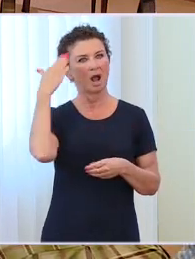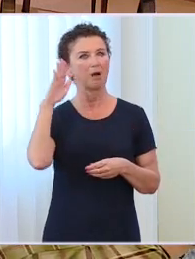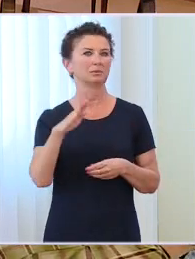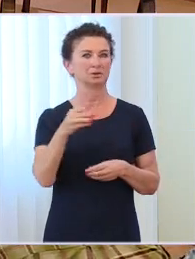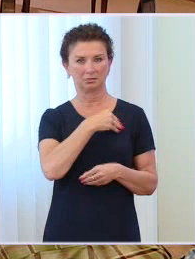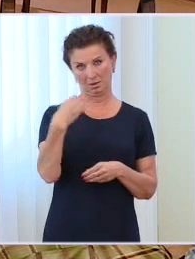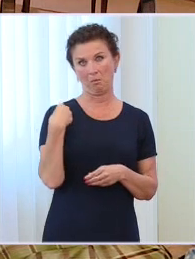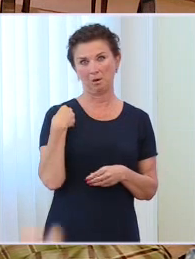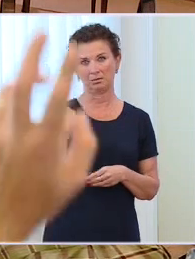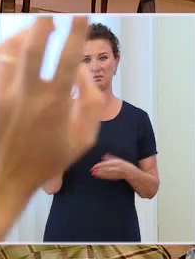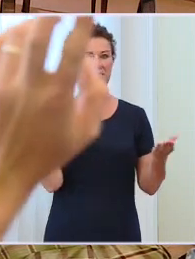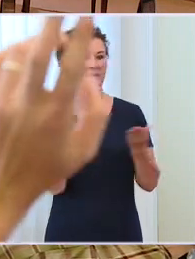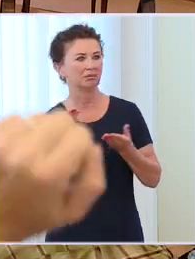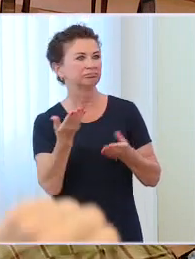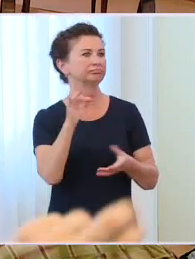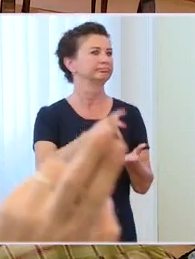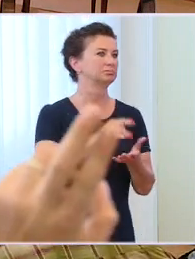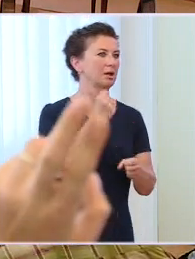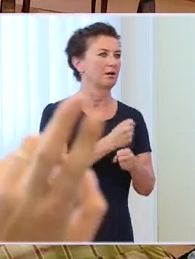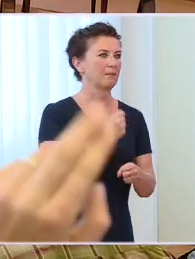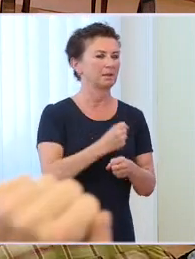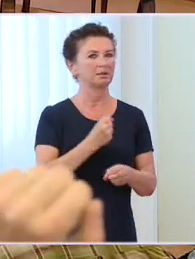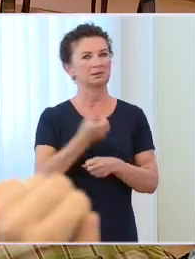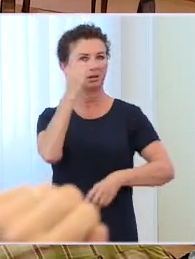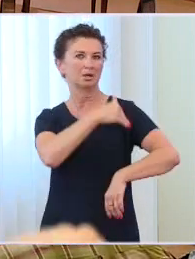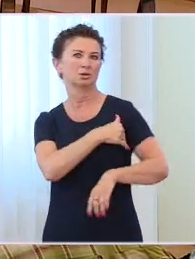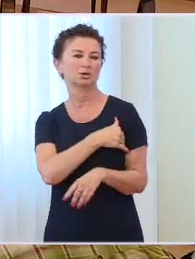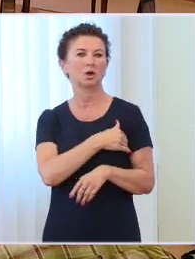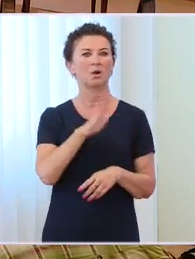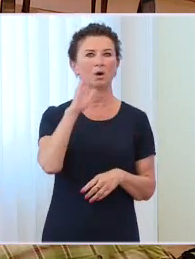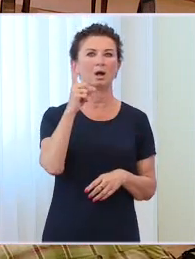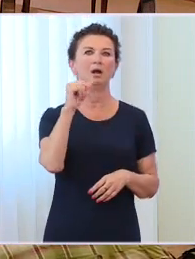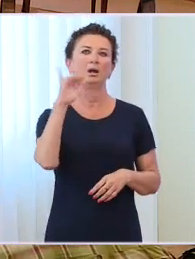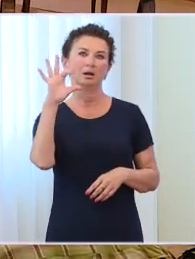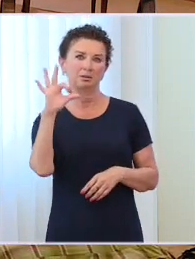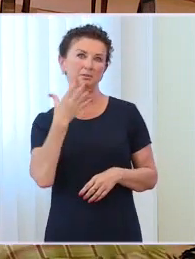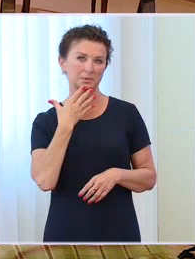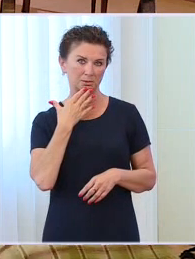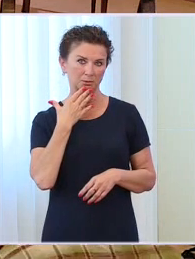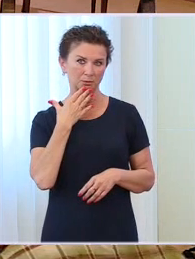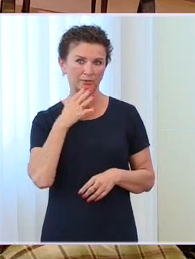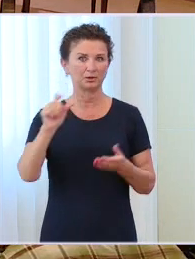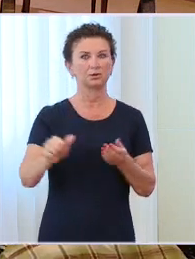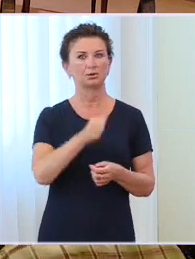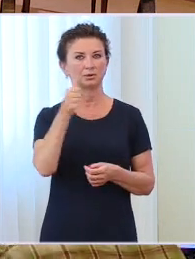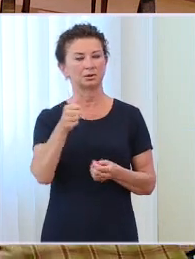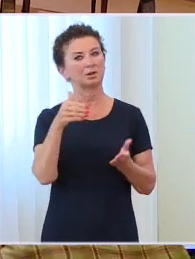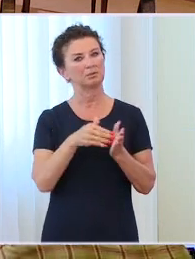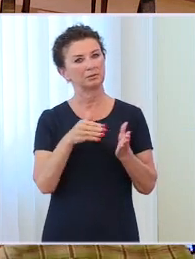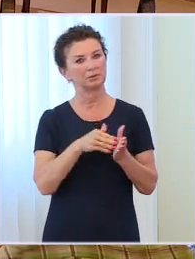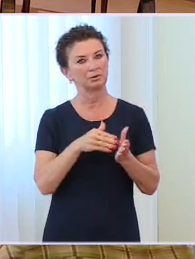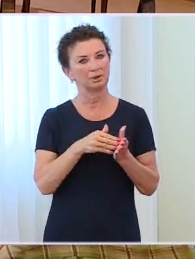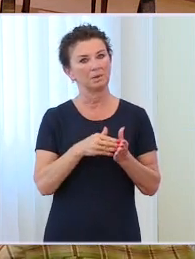szkoły? Bo PiS mówi, z kolei, że jak pani się do tego odniesie, że powinniśmy najpierw skupić się na tym, żeby przyjmować naszych